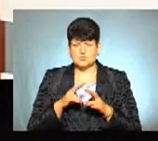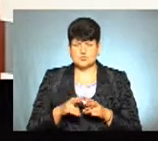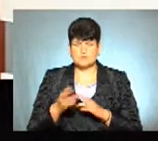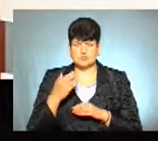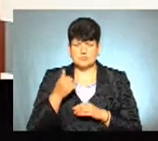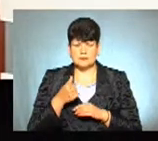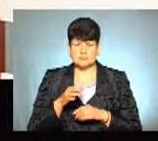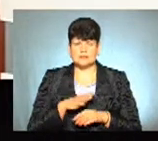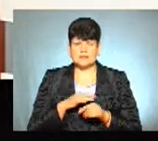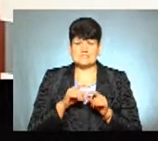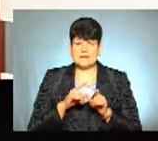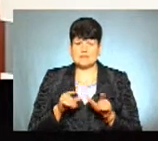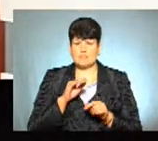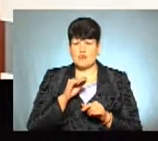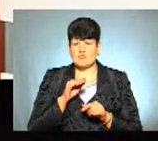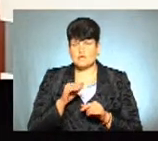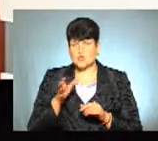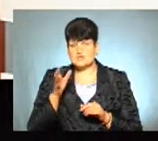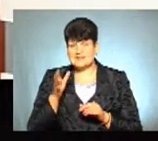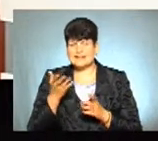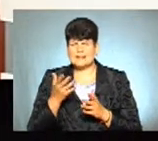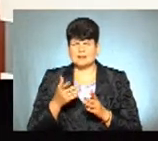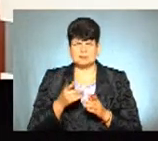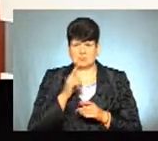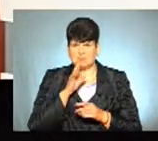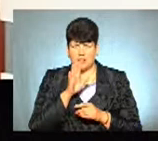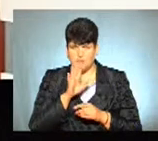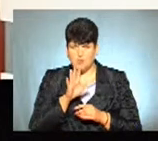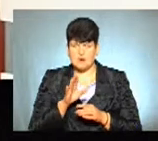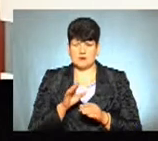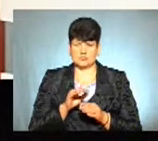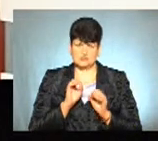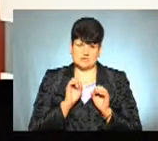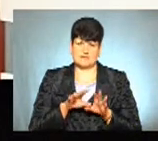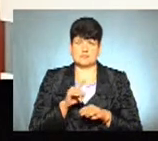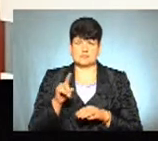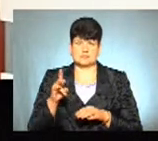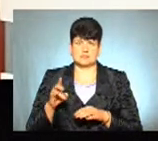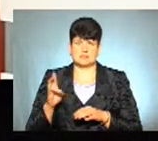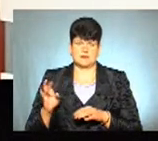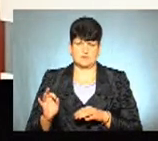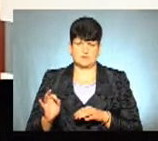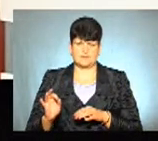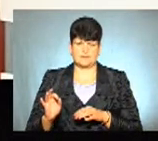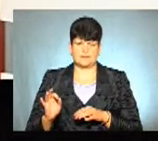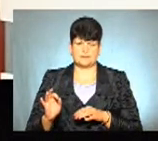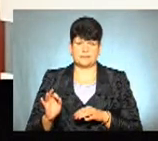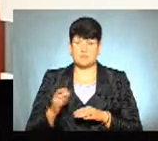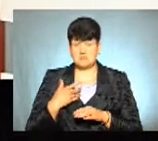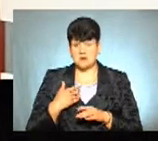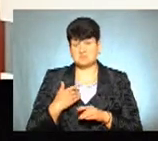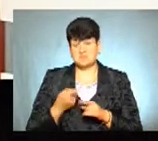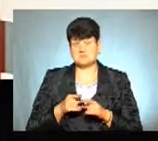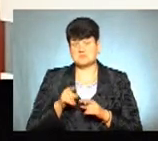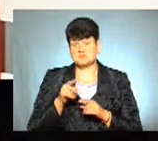були заклади професійної освіти, які на досить непоганому рівні здали зовнішнє незалежне оцінювання. І ми десь ці